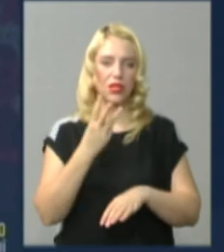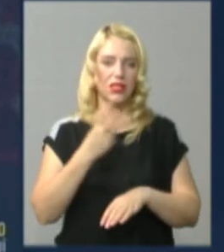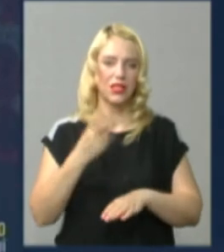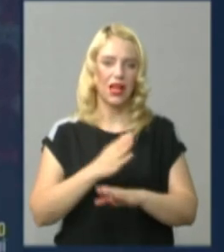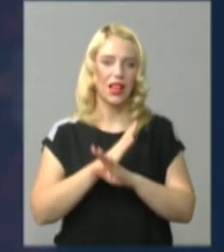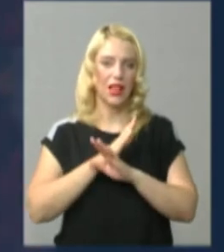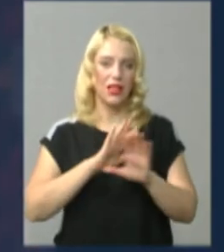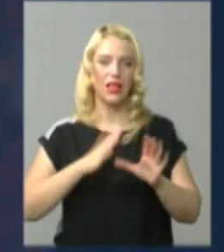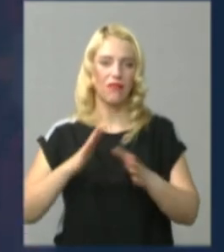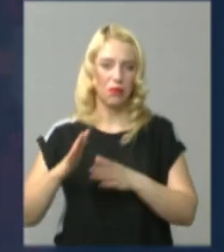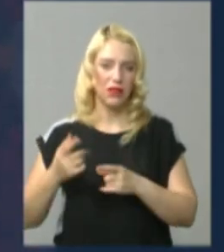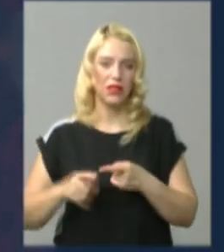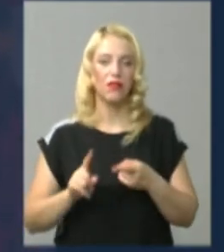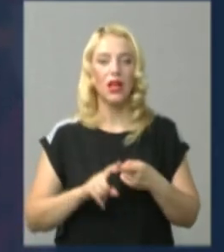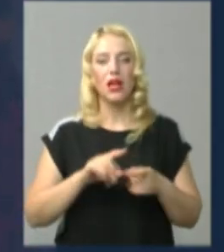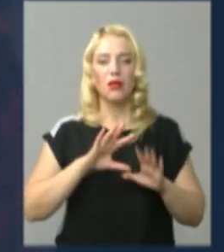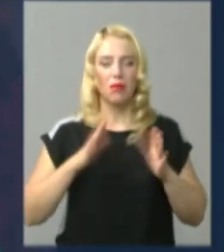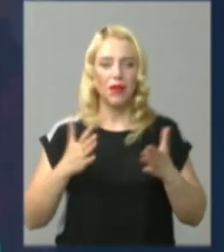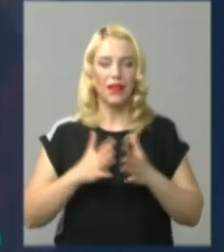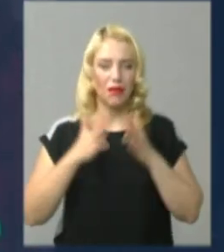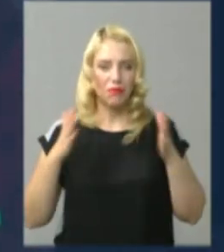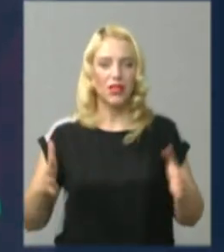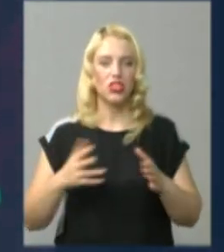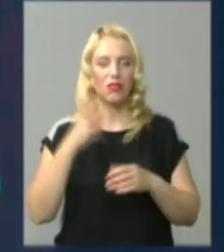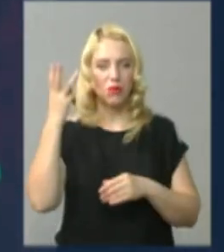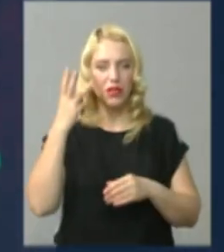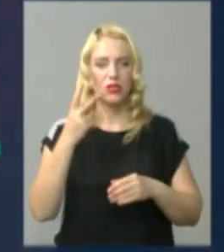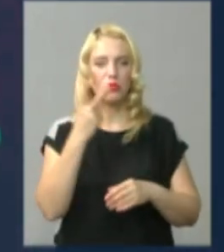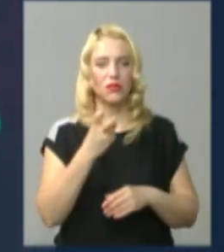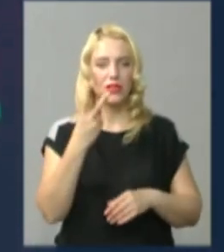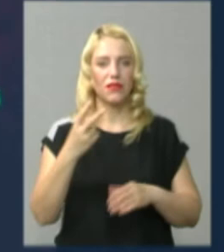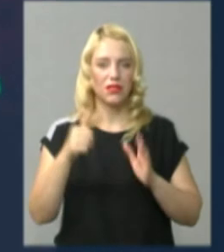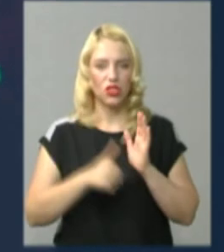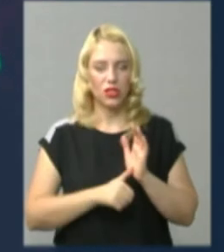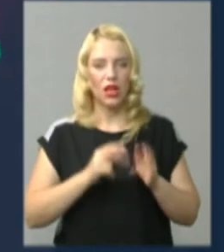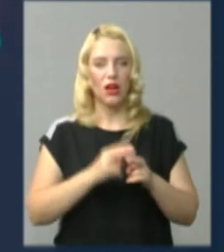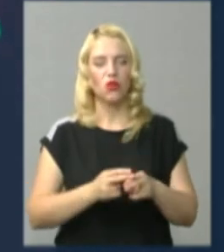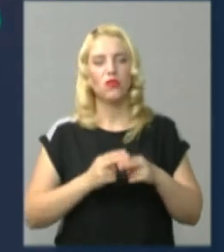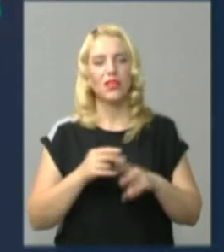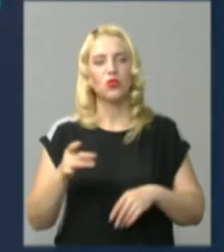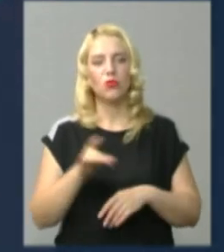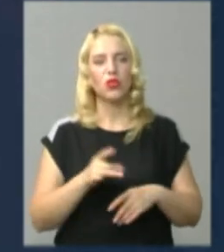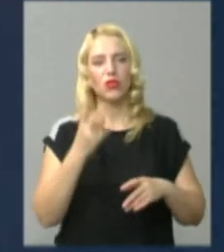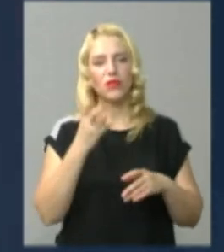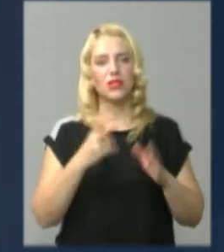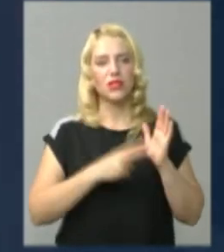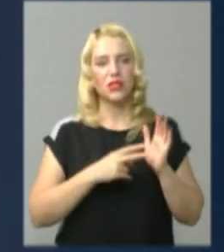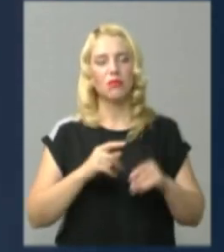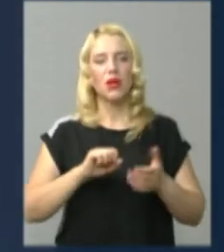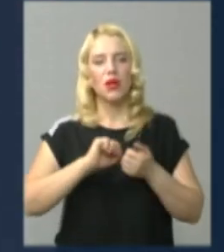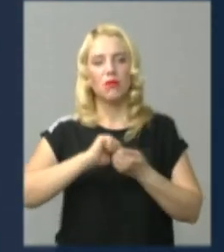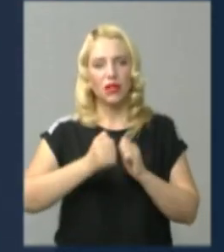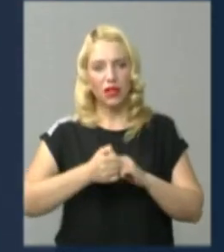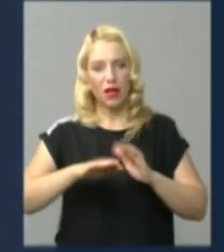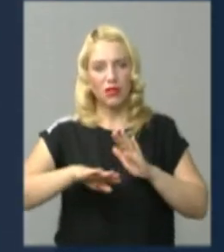випадків. Небільше випадків зареєстровано у місті Хмельницькому – 226, у Донаєвецькому районі – 207, у місті